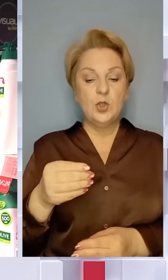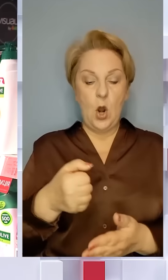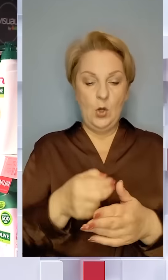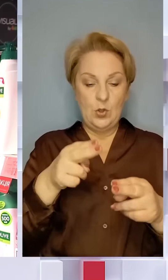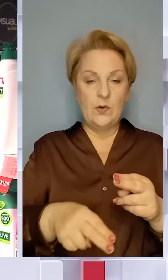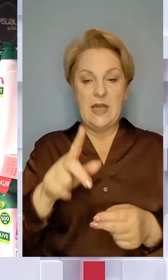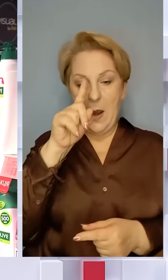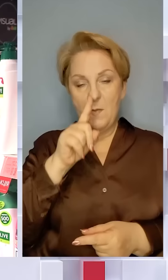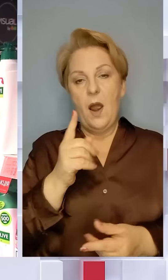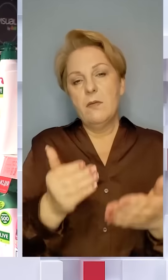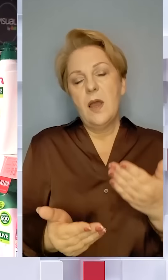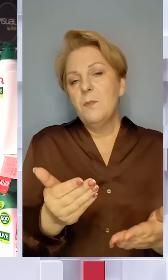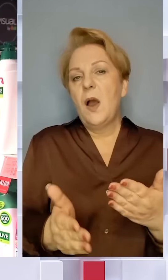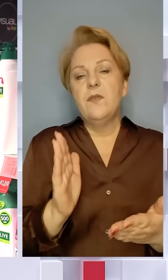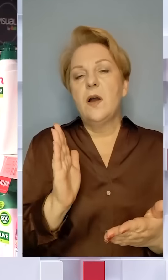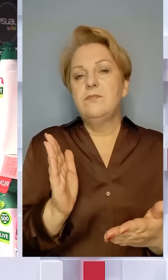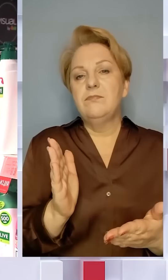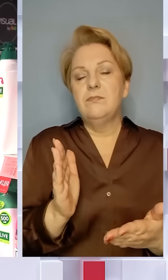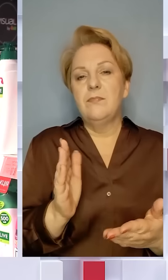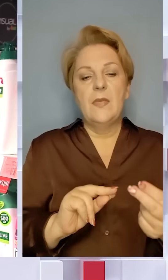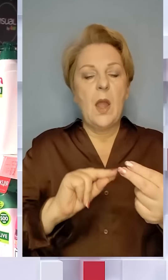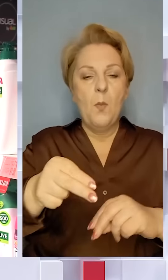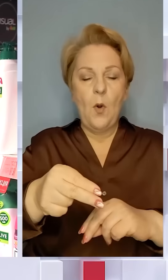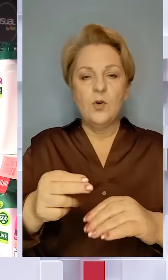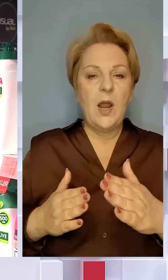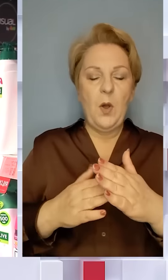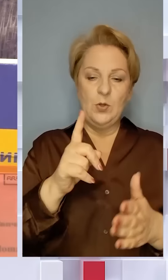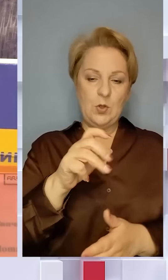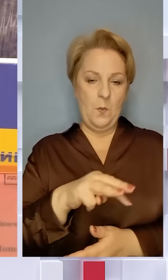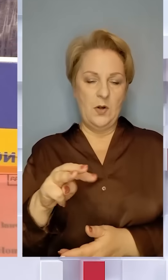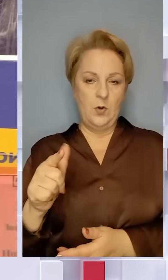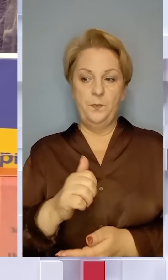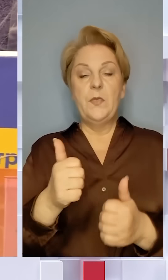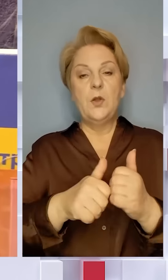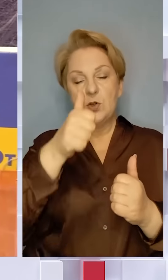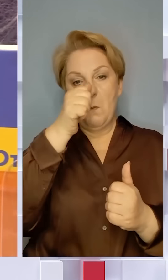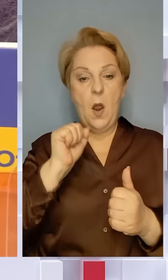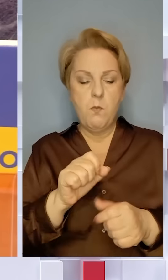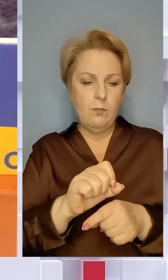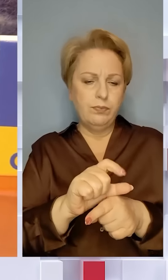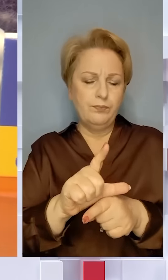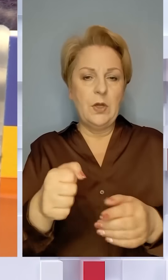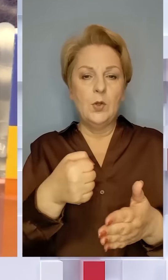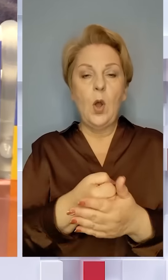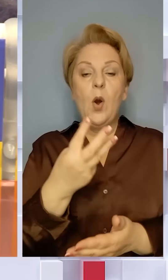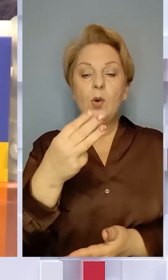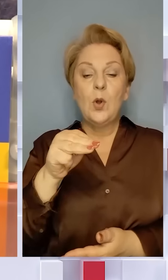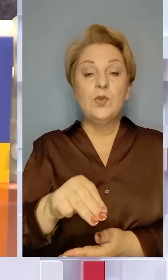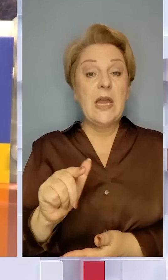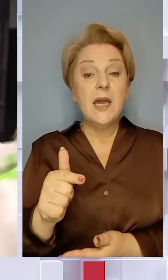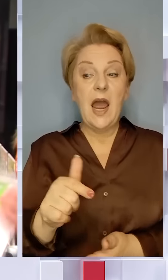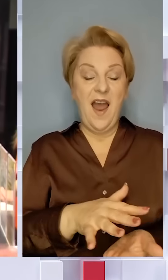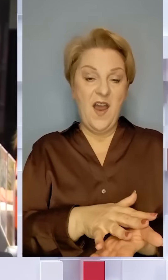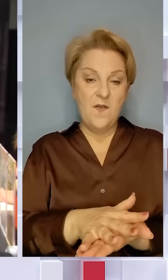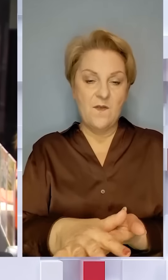кінця місяця, напевно, ми перетнемо поріг 100 мільйонів гривень. Щомісяця можна накопичувати до 3 тисяч гривень, а